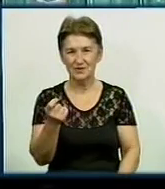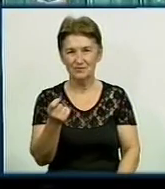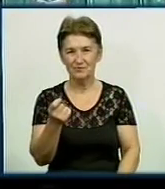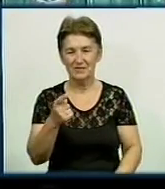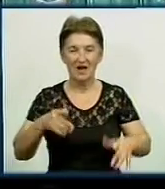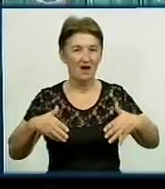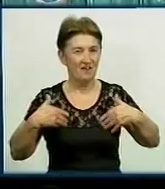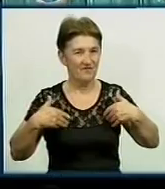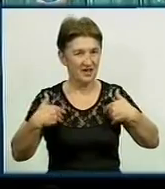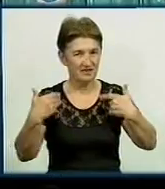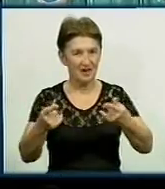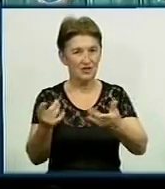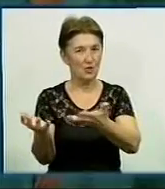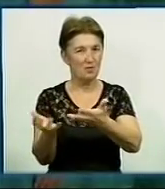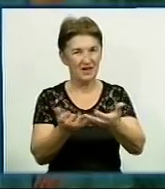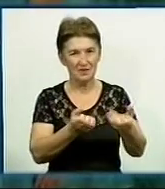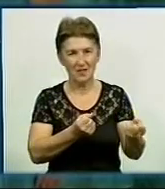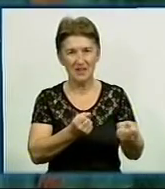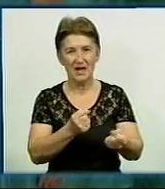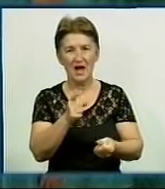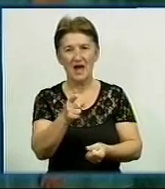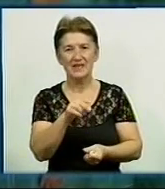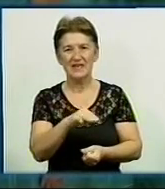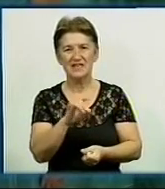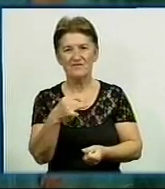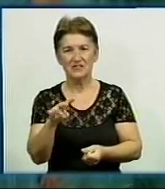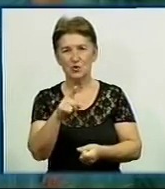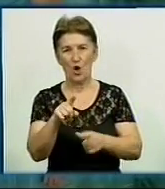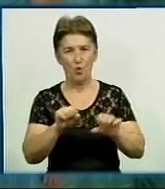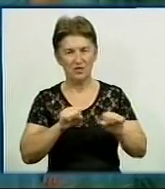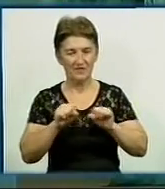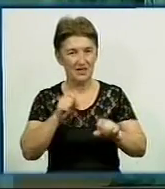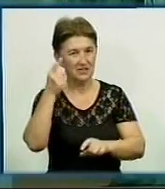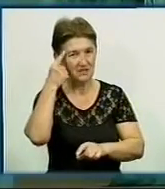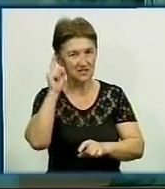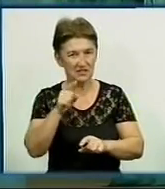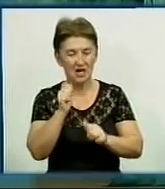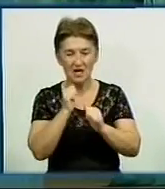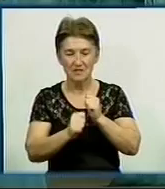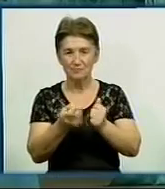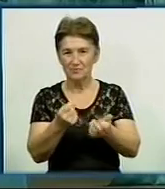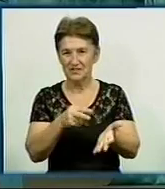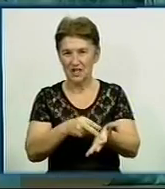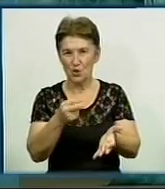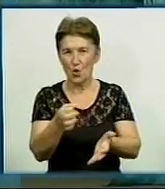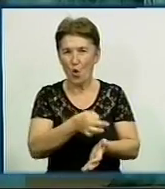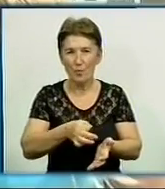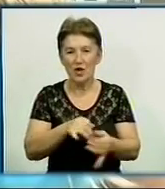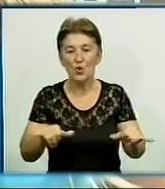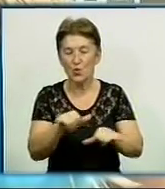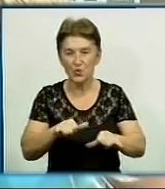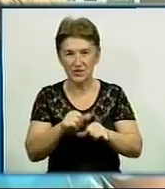Вітання цього дня приймала Тетяна Іваськів. Вона – управлінець. Знає ціну кожній копійці і куди її вкласти.